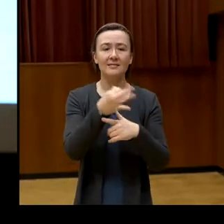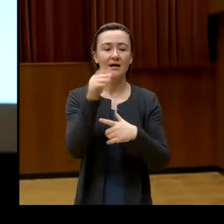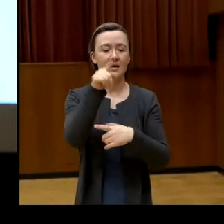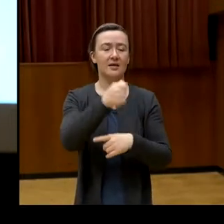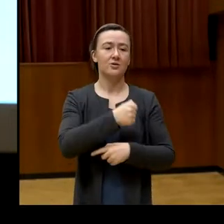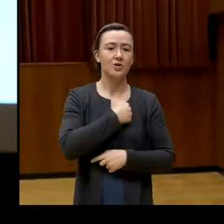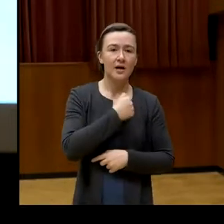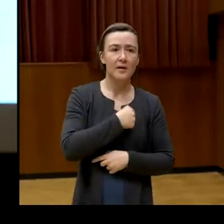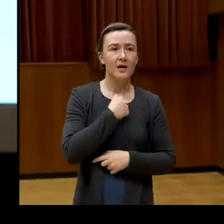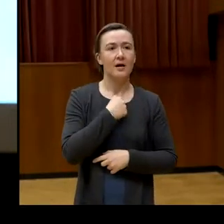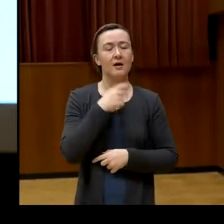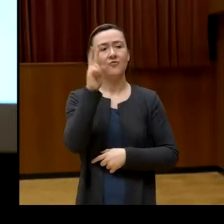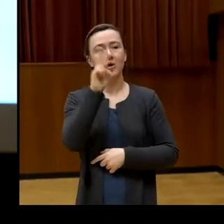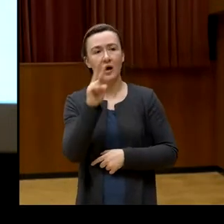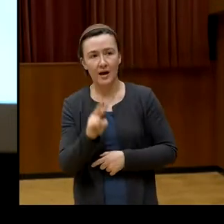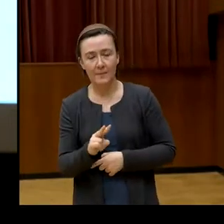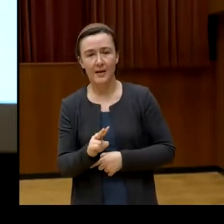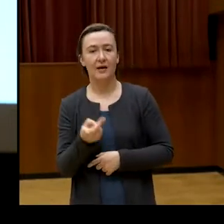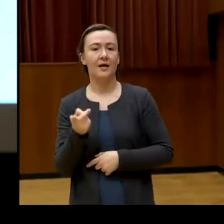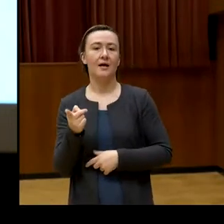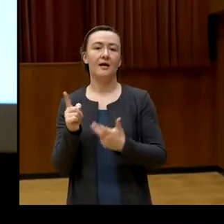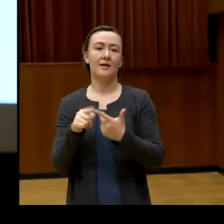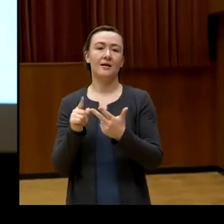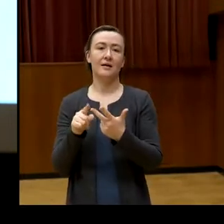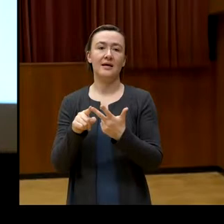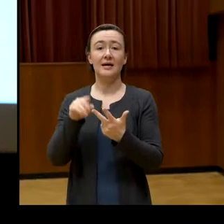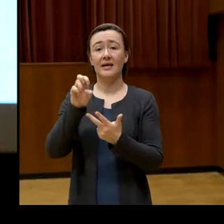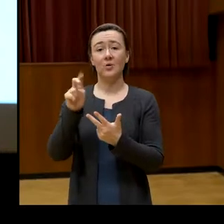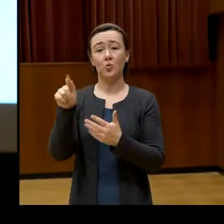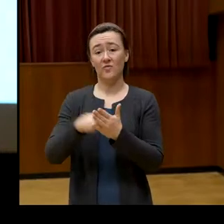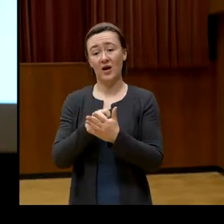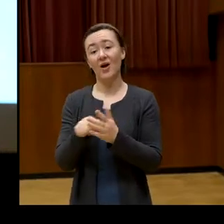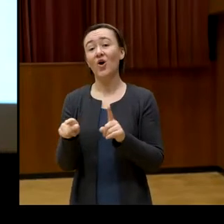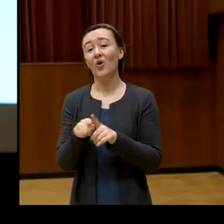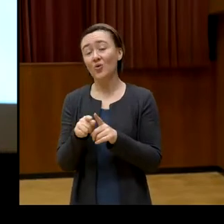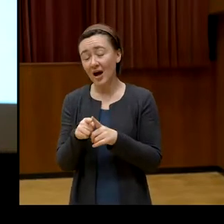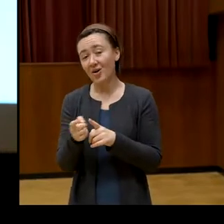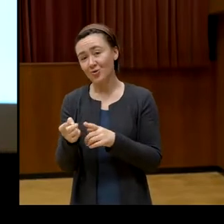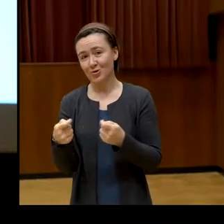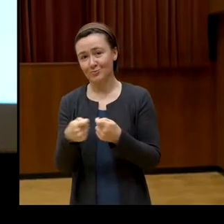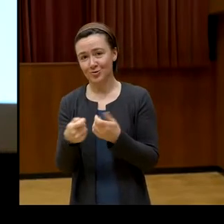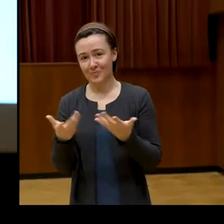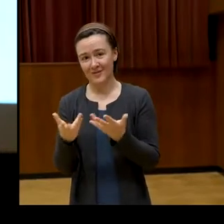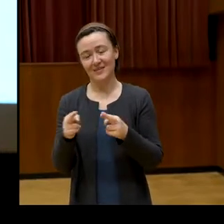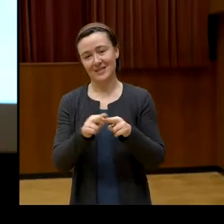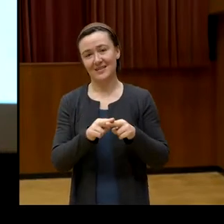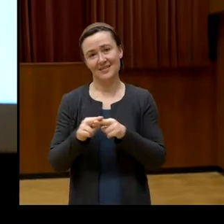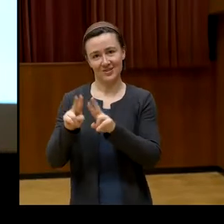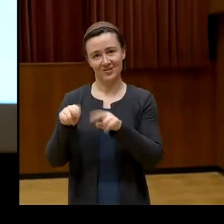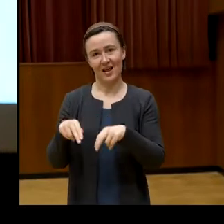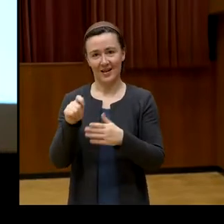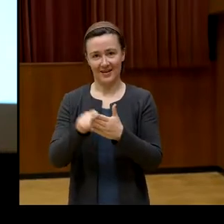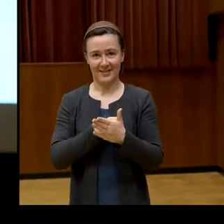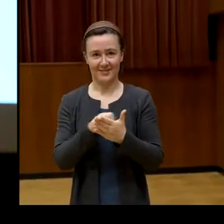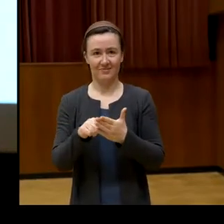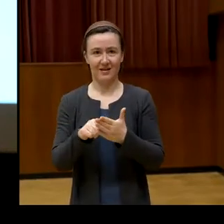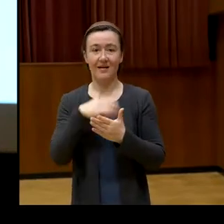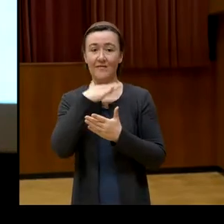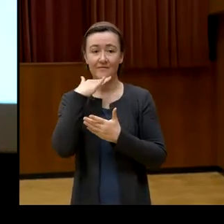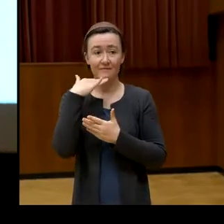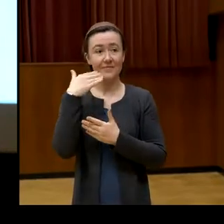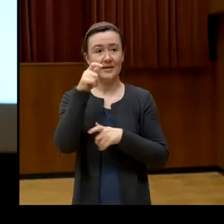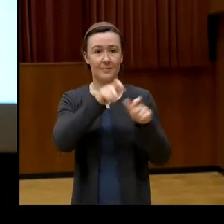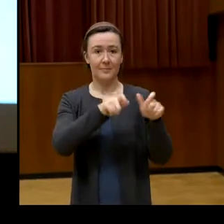Vorarlberg, den EU-Wahlen oder dann natürlich auch ganz spannend den Nationalratswahlen. Sehr viele Menschen haben die